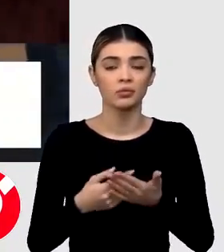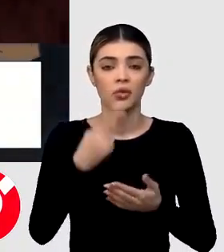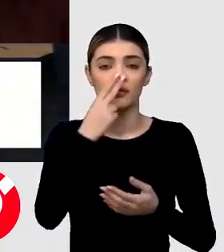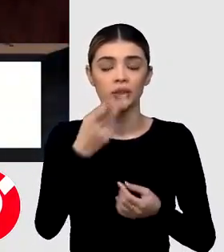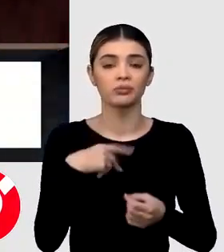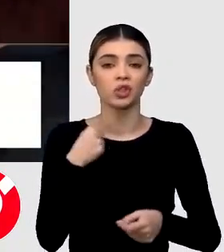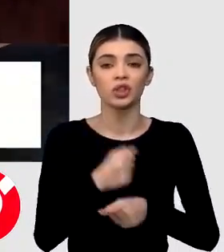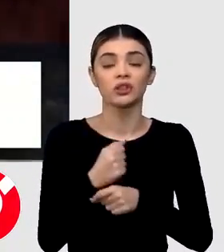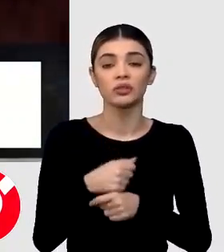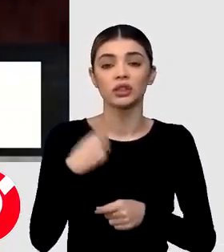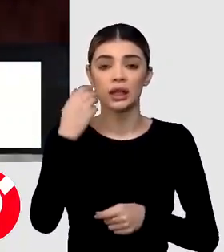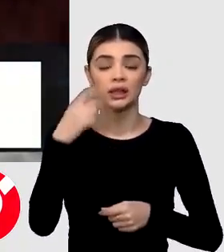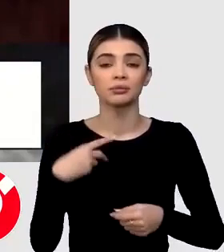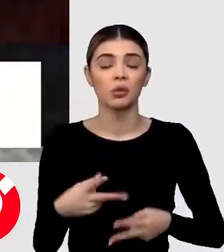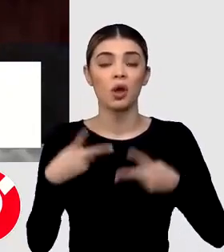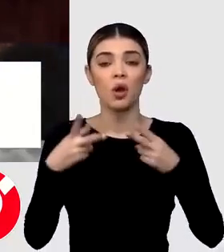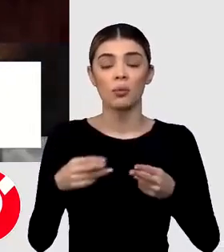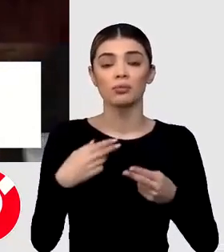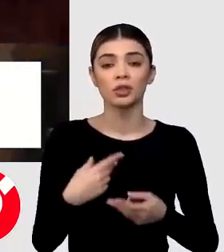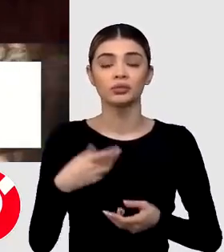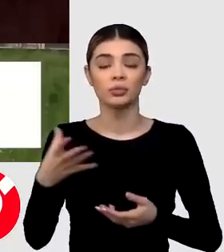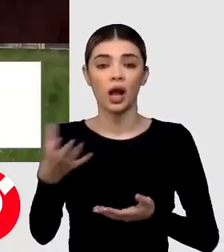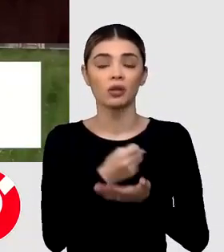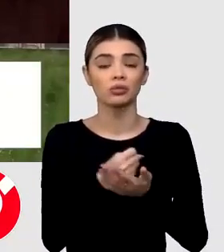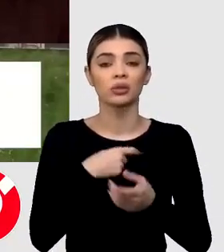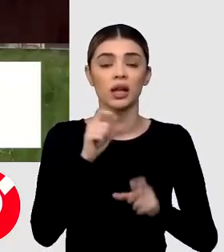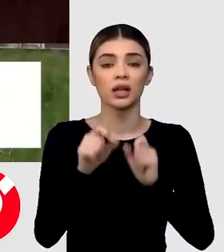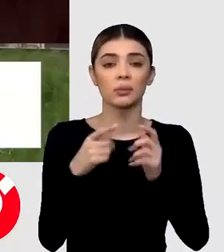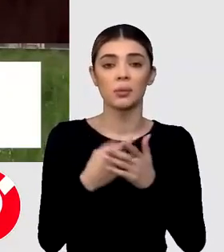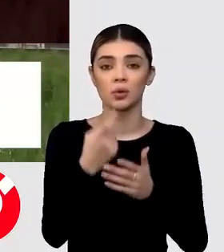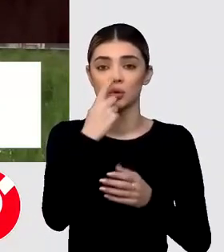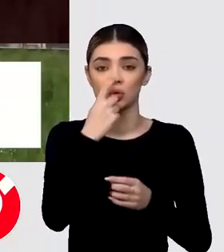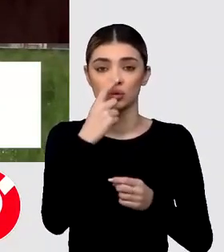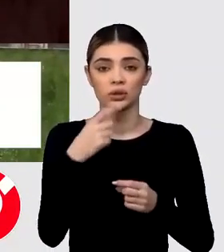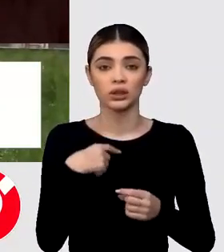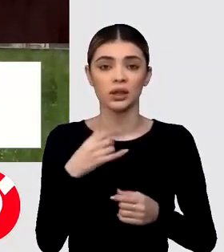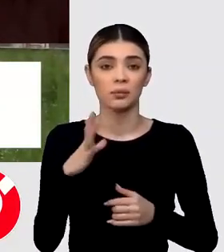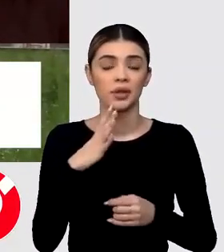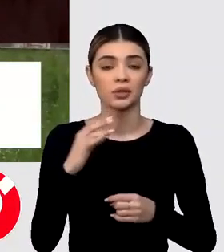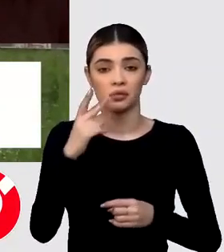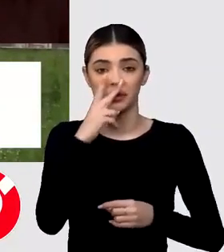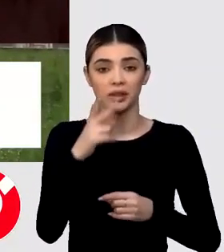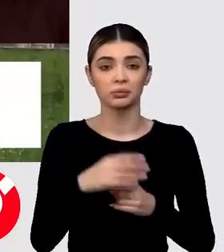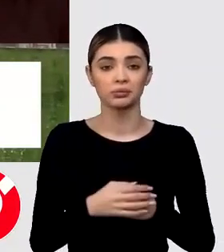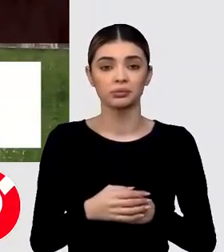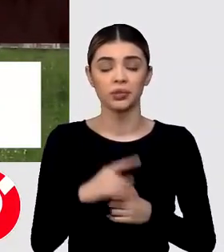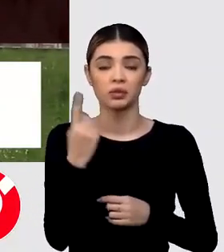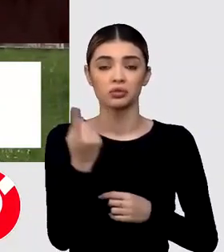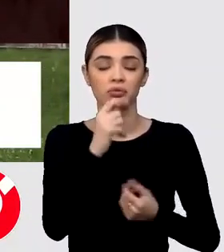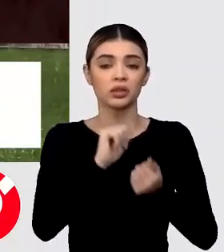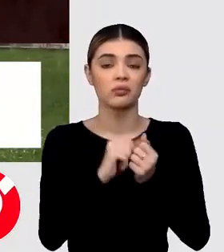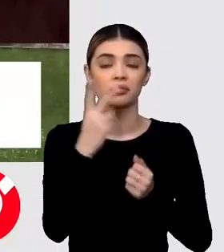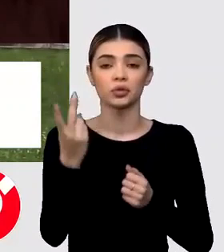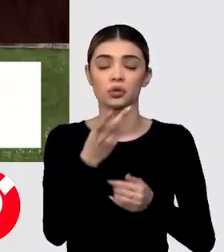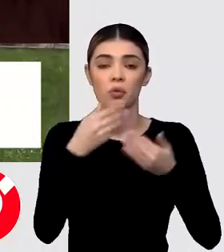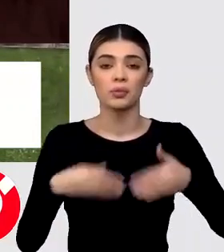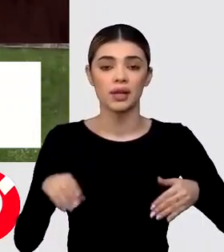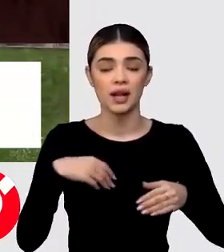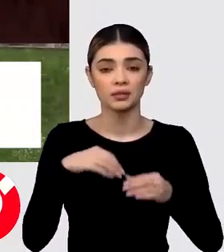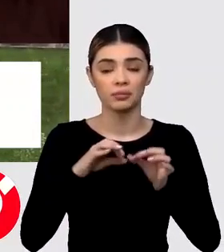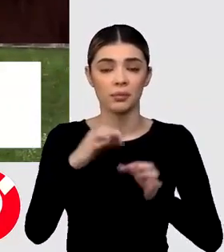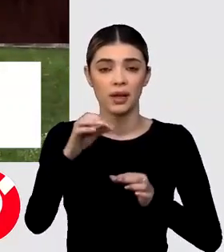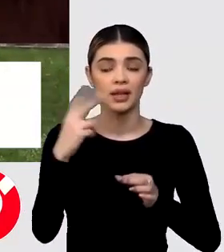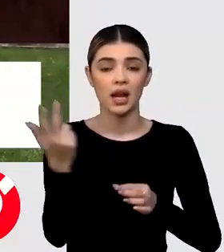întrerucării complete a oricăror importuri din Federația Rusă. Prin urmare, 1-2 miliarde de metri